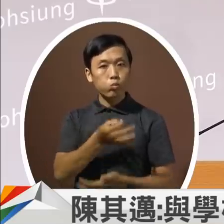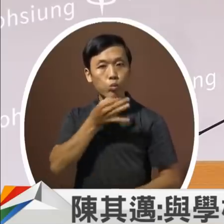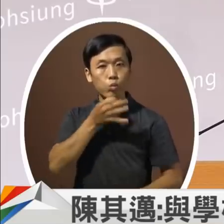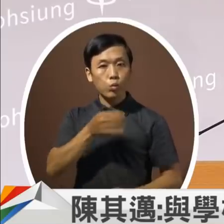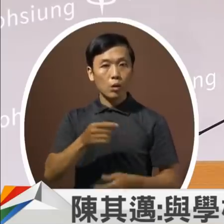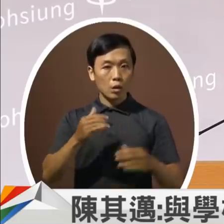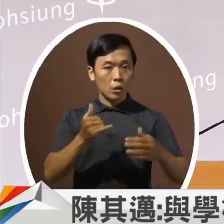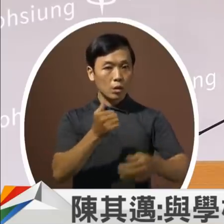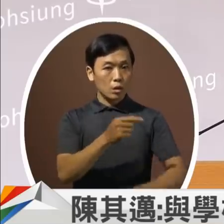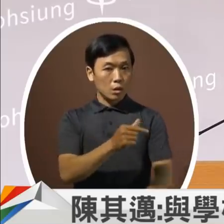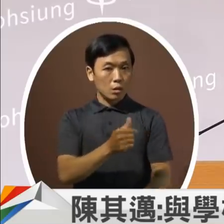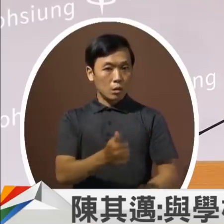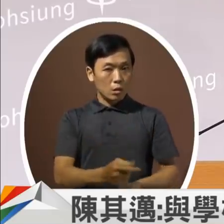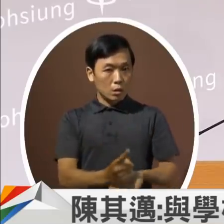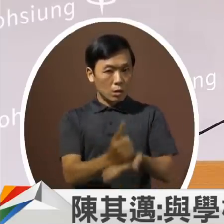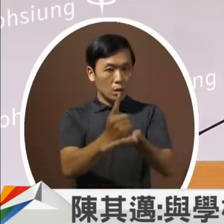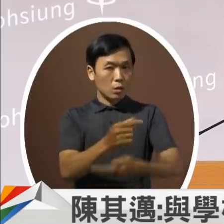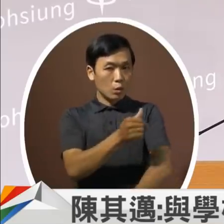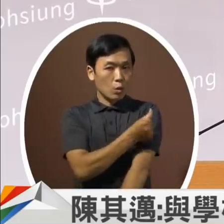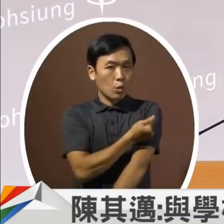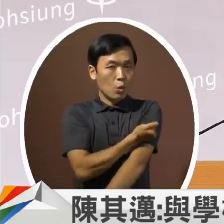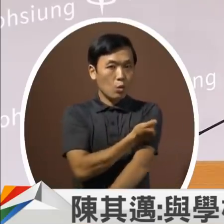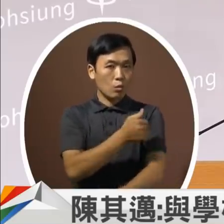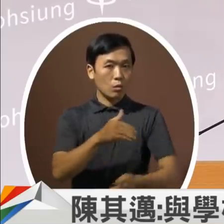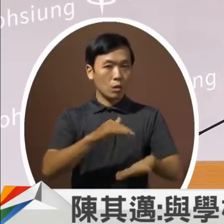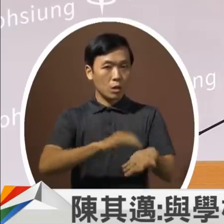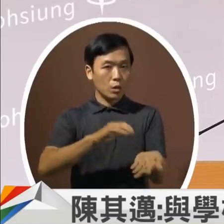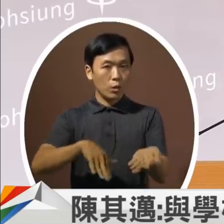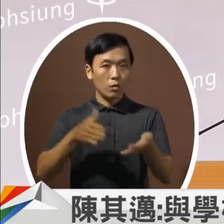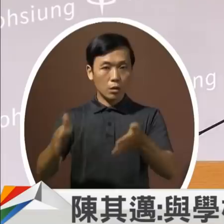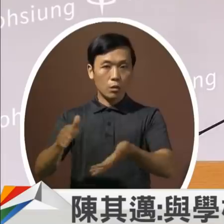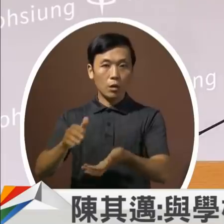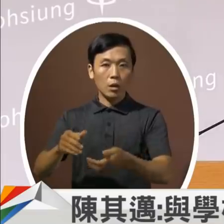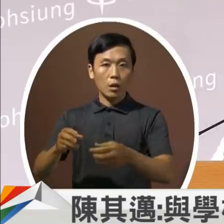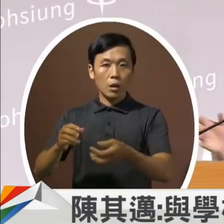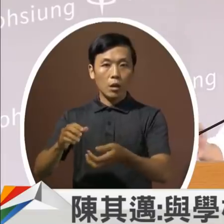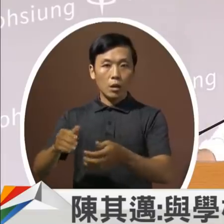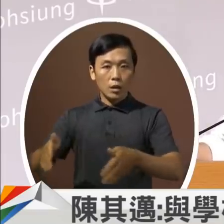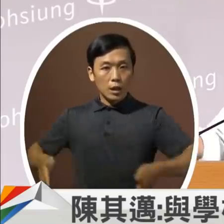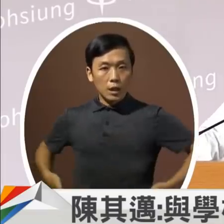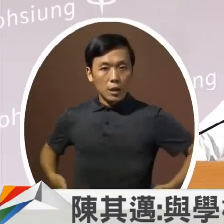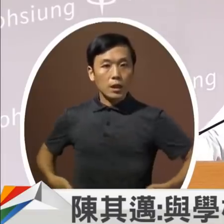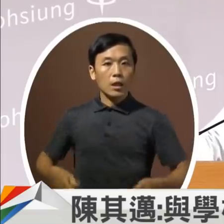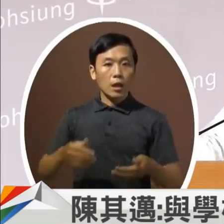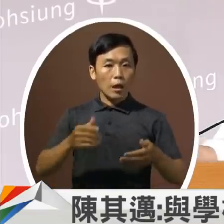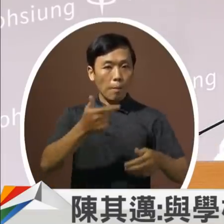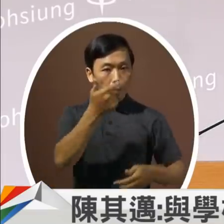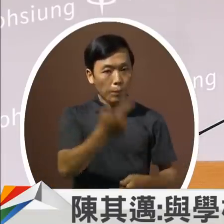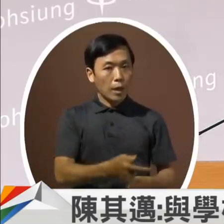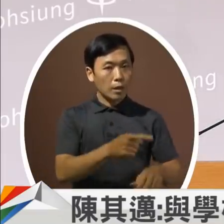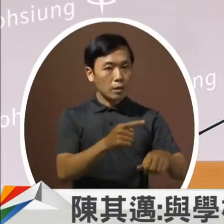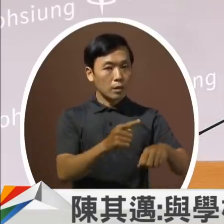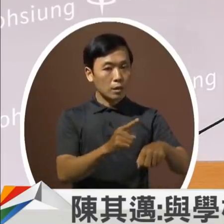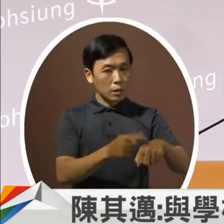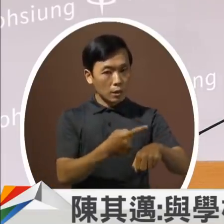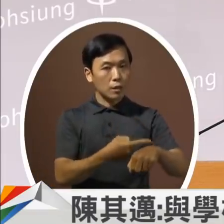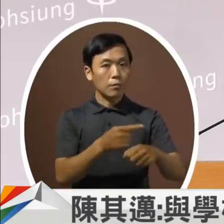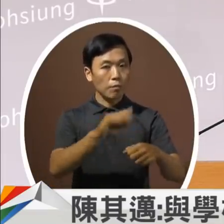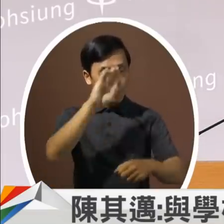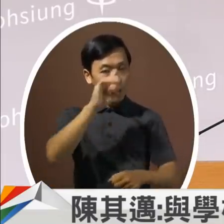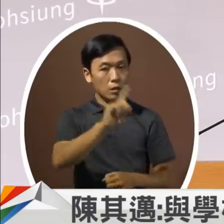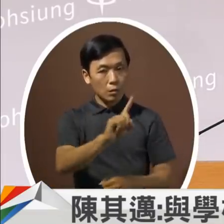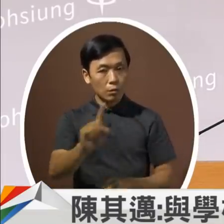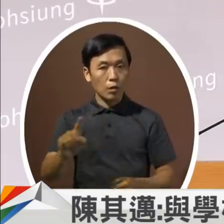部分它就是从包括医院然后在急性的病人包括亚急性到整个慢性的长照部分能够做